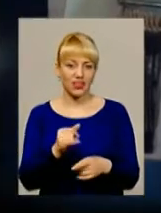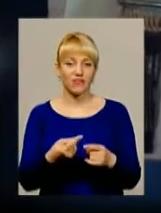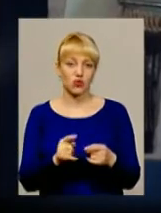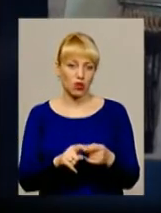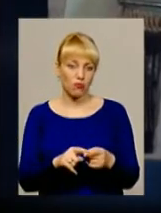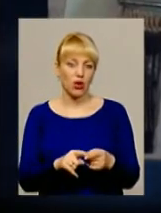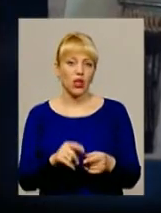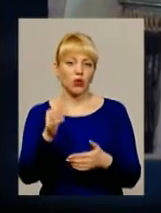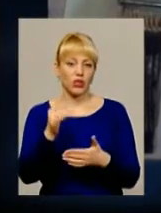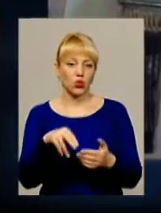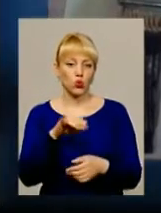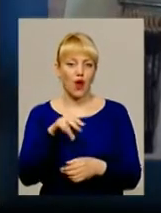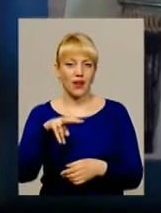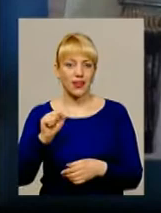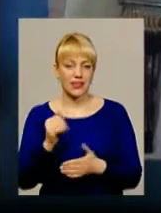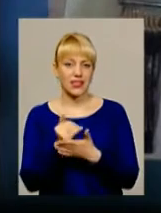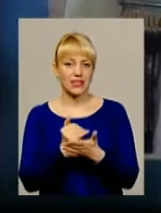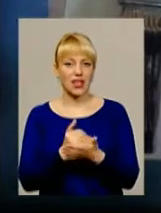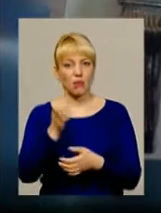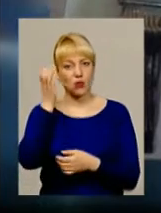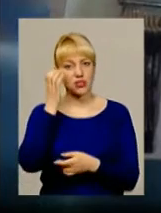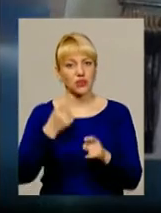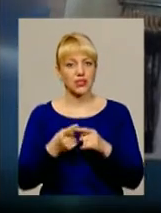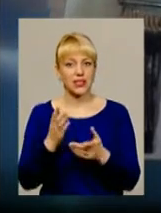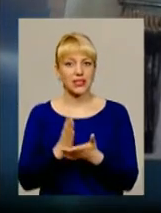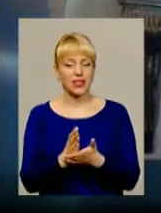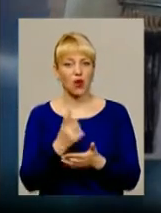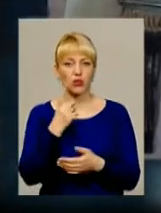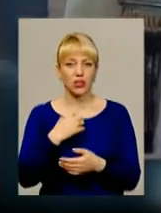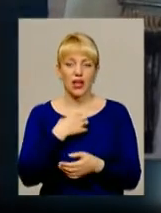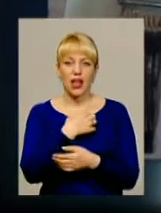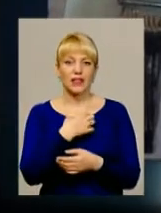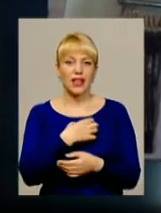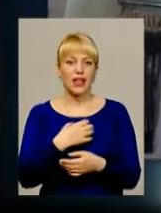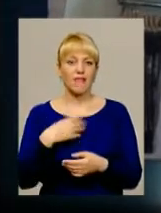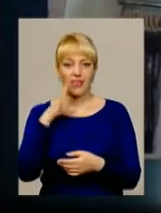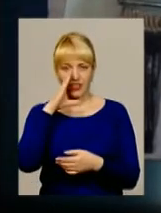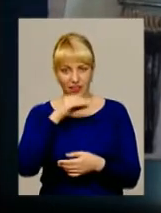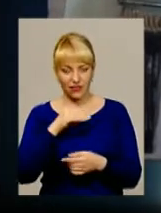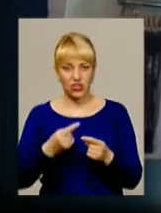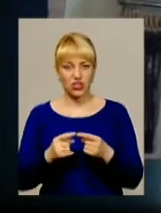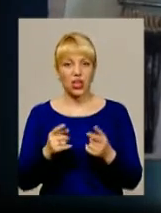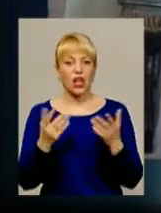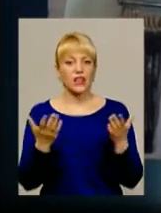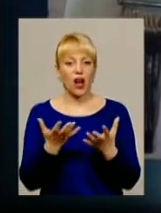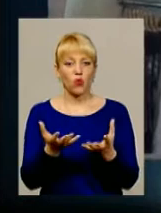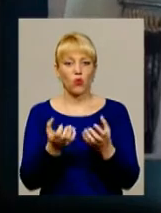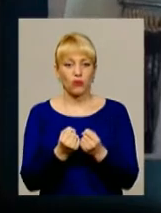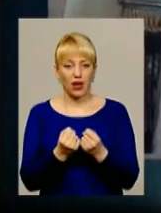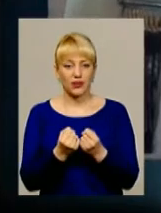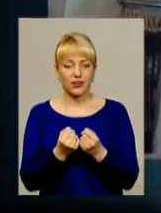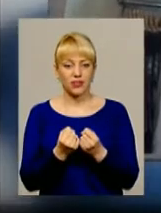контексті, дуальна система освіти є, напевно, все ж таки однією з найефективніших. Яку брати за,